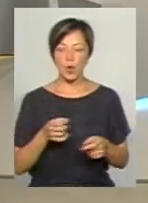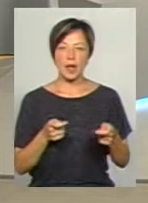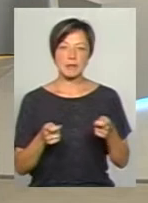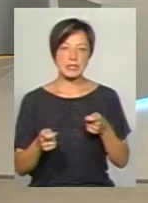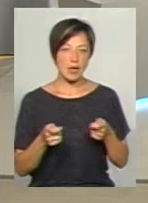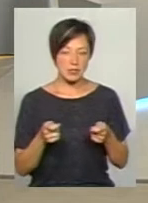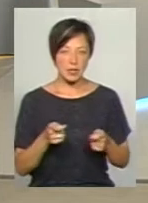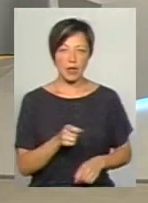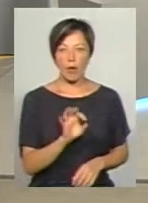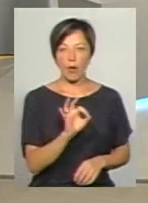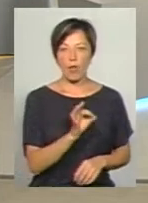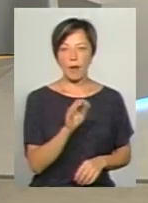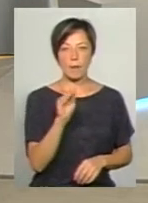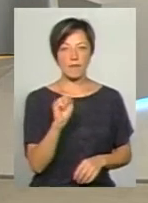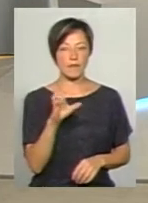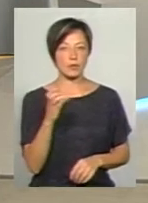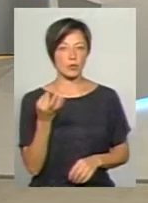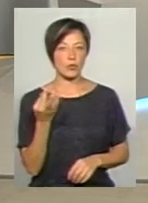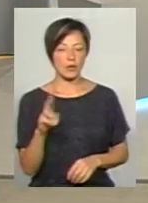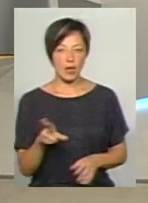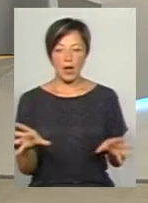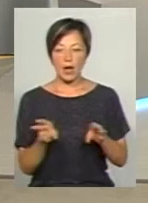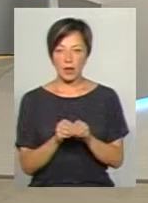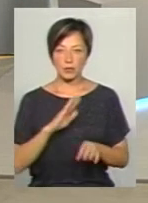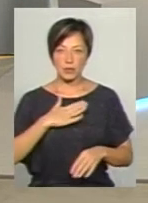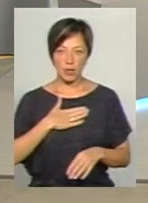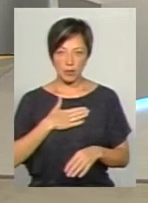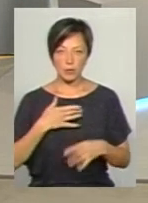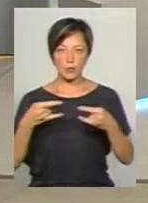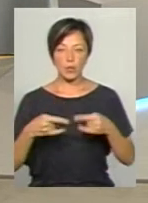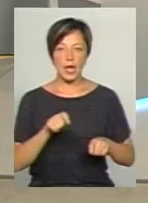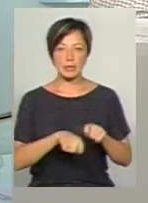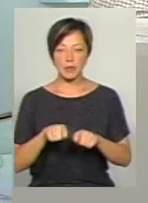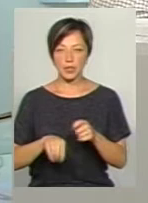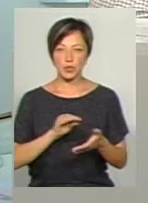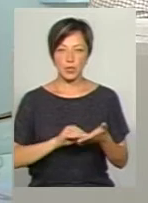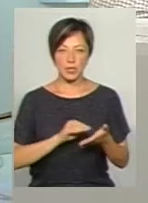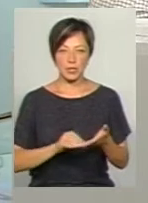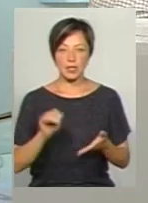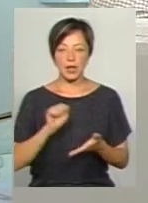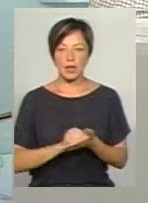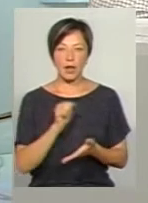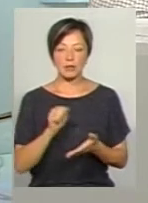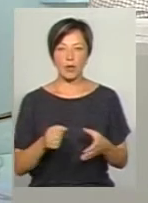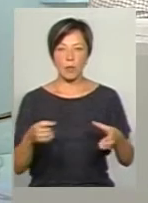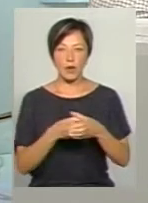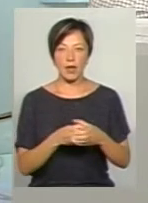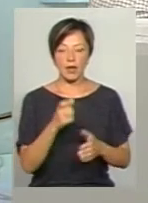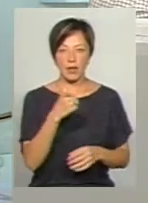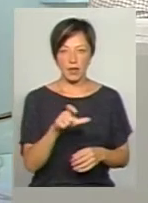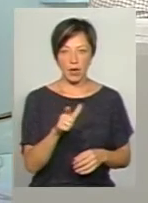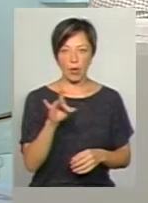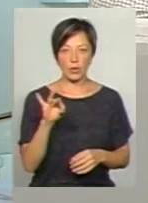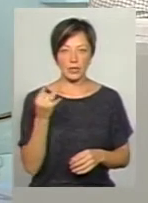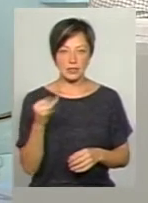державної адміністрації Олегом Фасоли. Разом із нами в студії експерти, журналіст і редактор медіа-корпорації Єволодимир